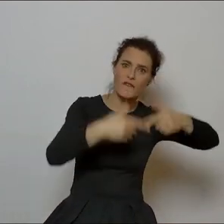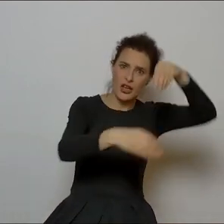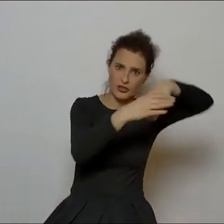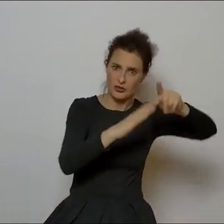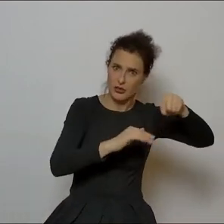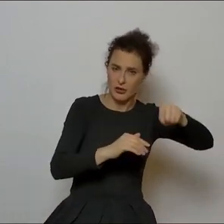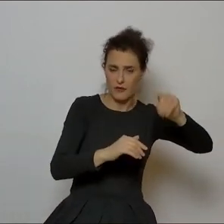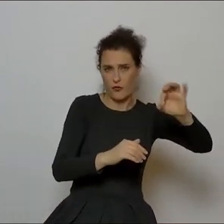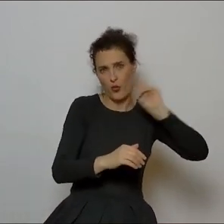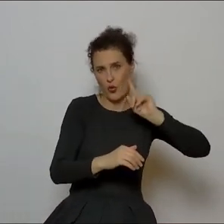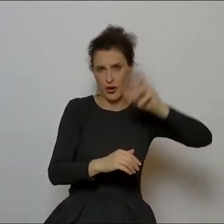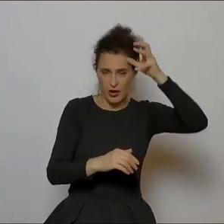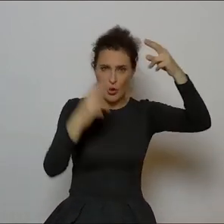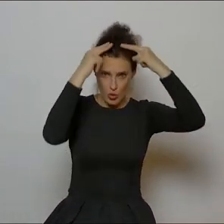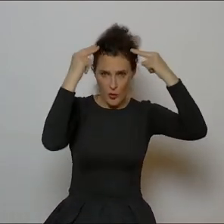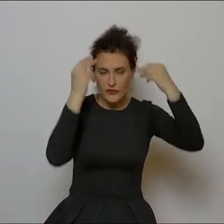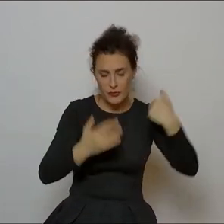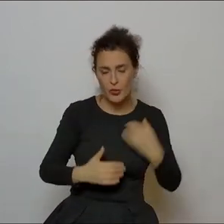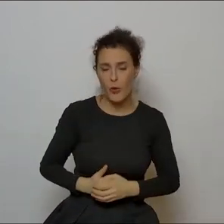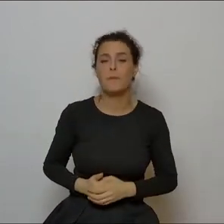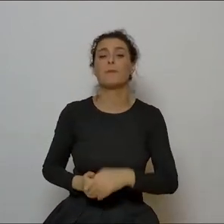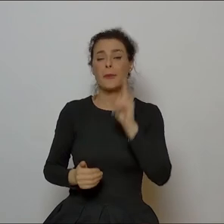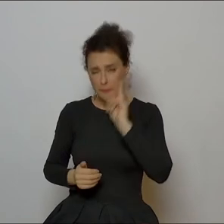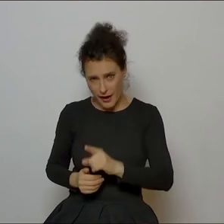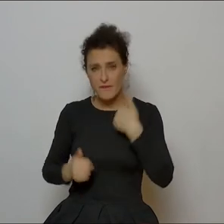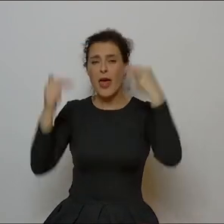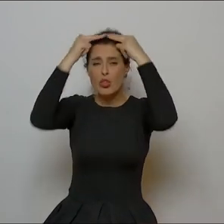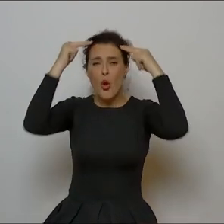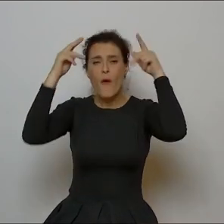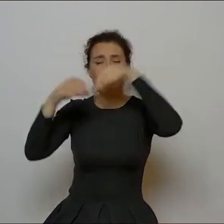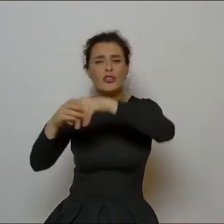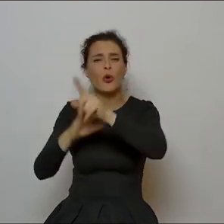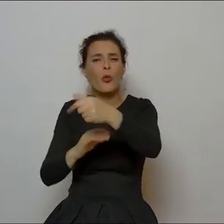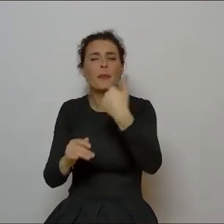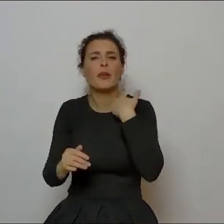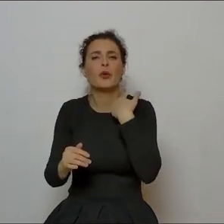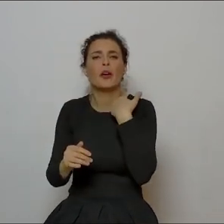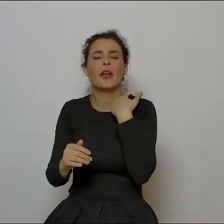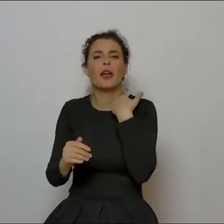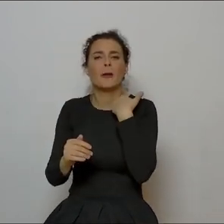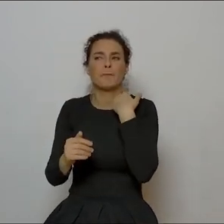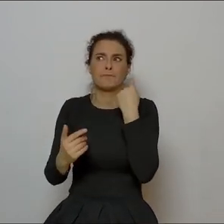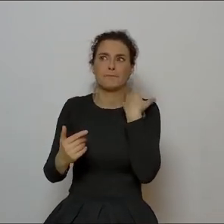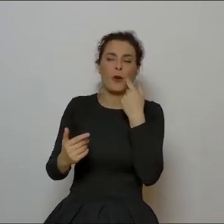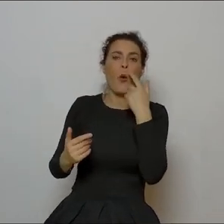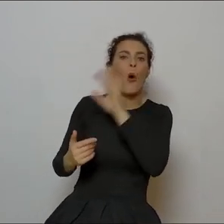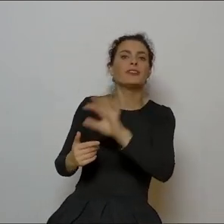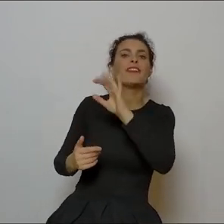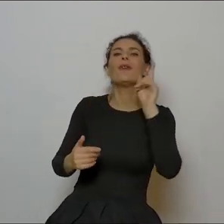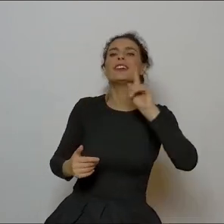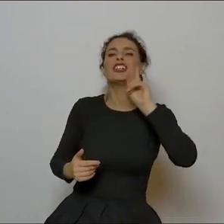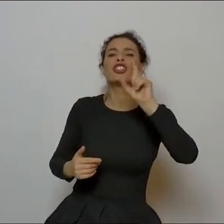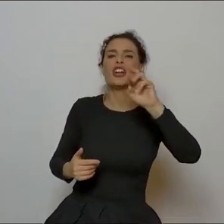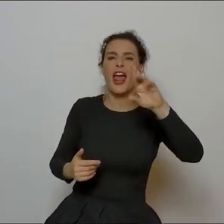No także było łatwo. Znaczy oczywiście Norwida w sobie ma, ja pamiętam jak kiedyś rozmawiałem z Grzesiem Turnałem